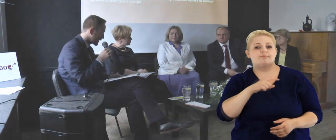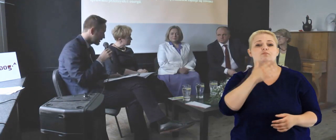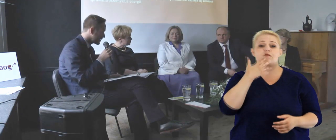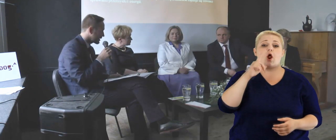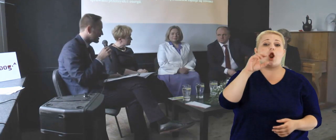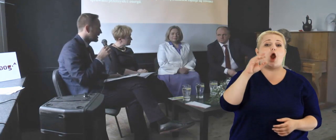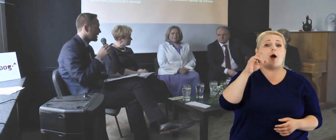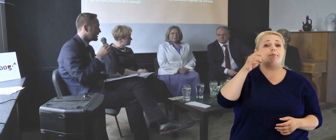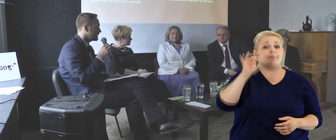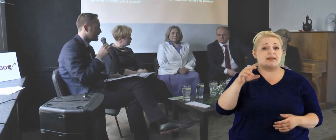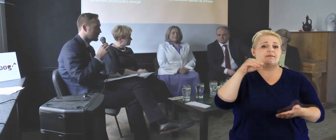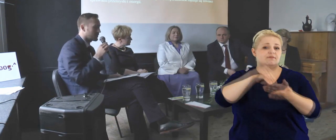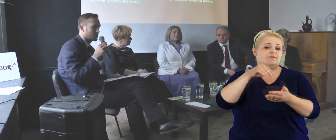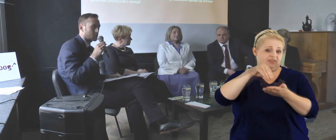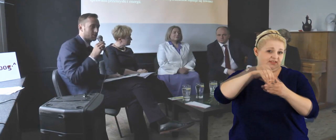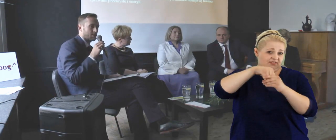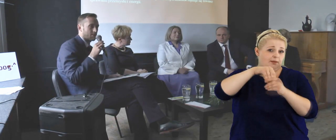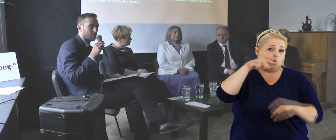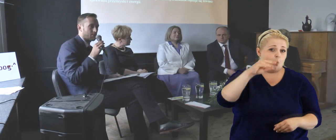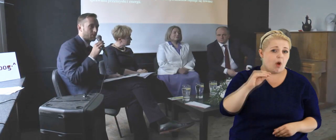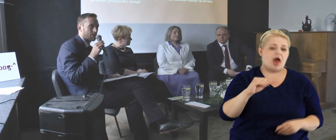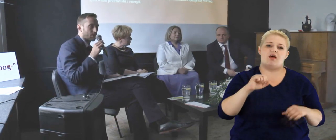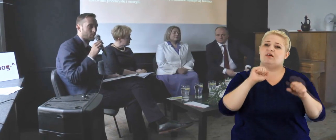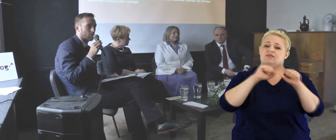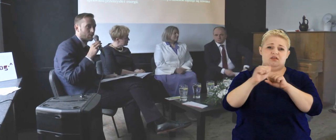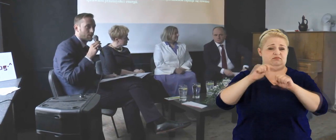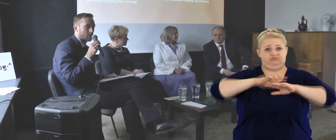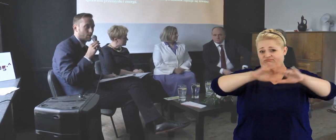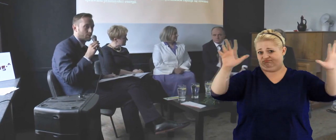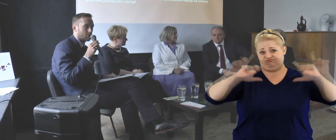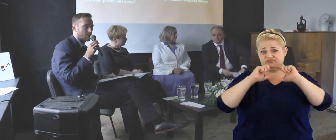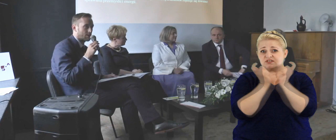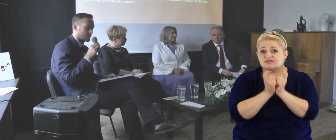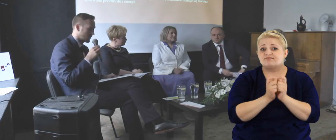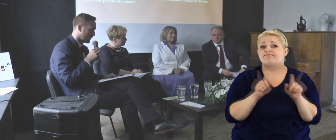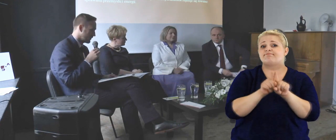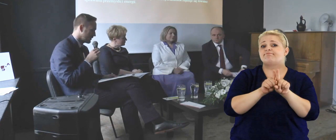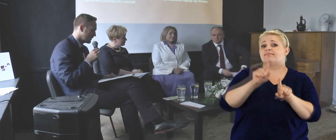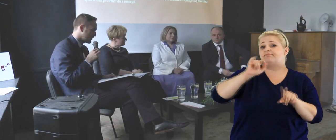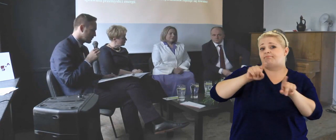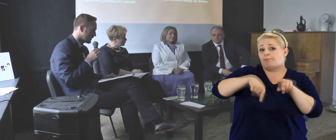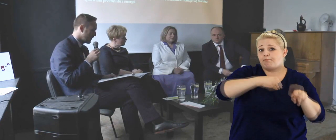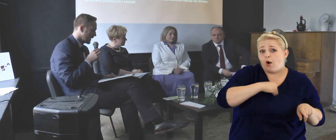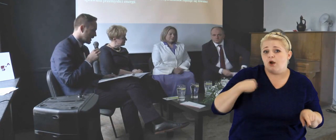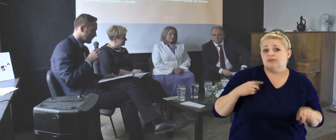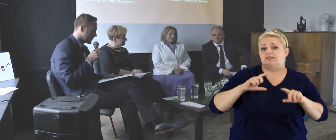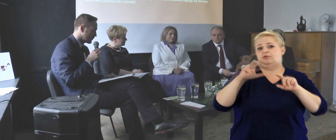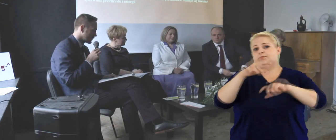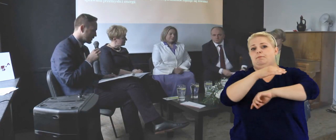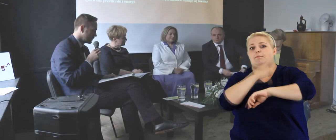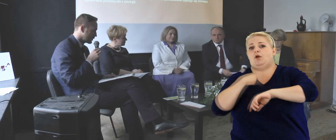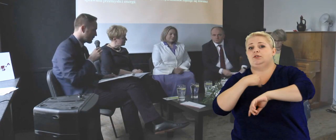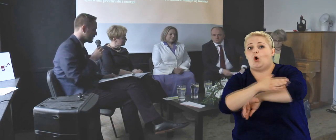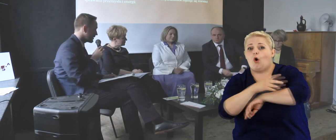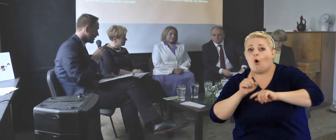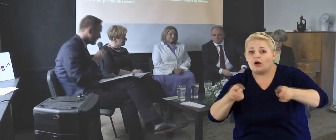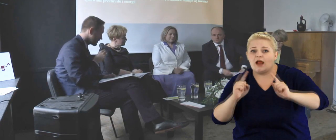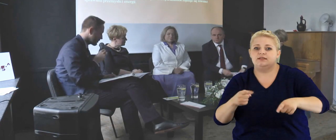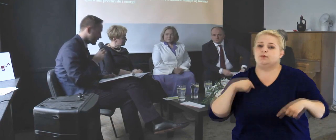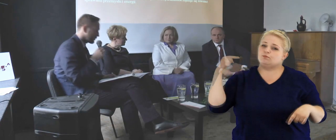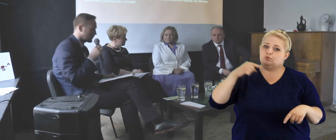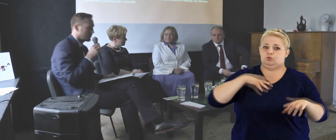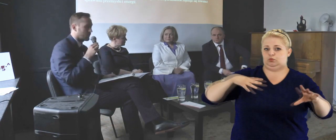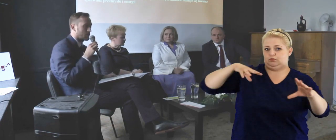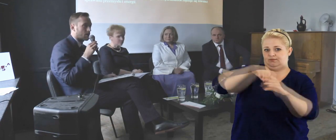Europejskiej jest wszędzie i też jako, jako Polska, czy jako polskie organizacje powinniśmy w tym uczestniczyć. Pani